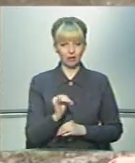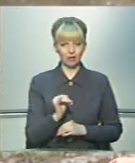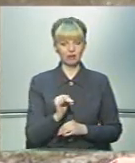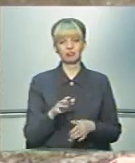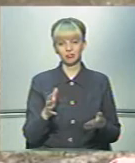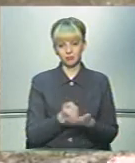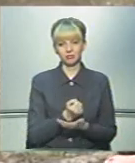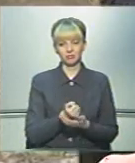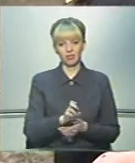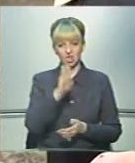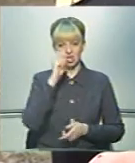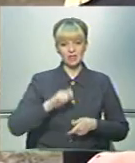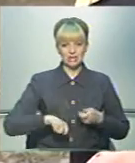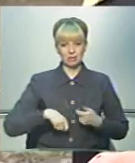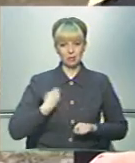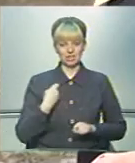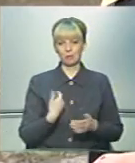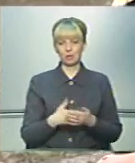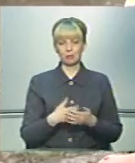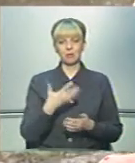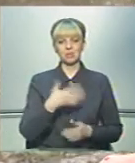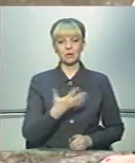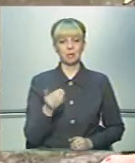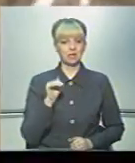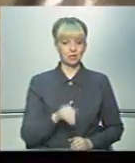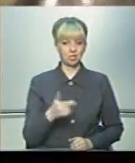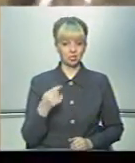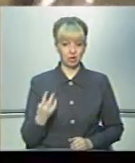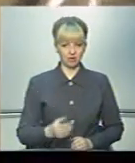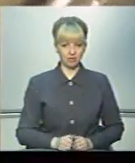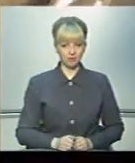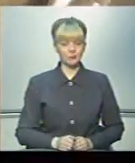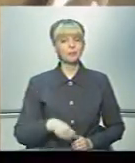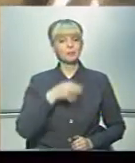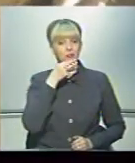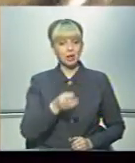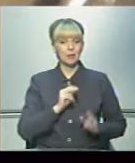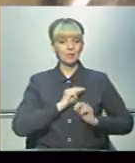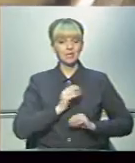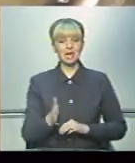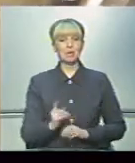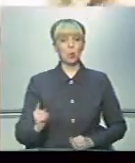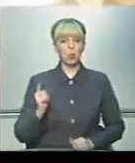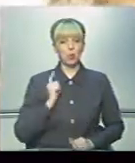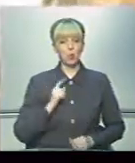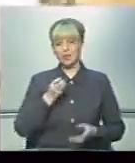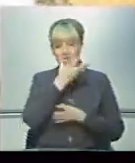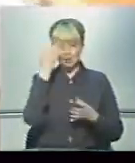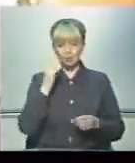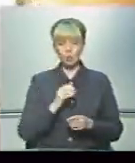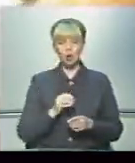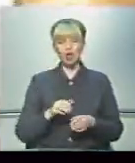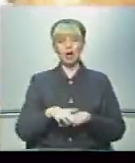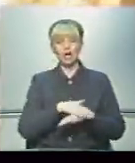нанесені державі збитки приблизно 55 тисяч гривень. Зазначимо, працівники рибоохорони не забувають і про